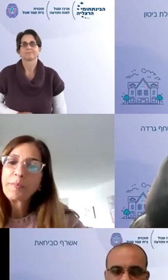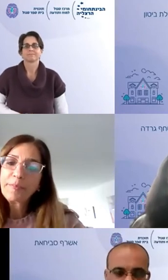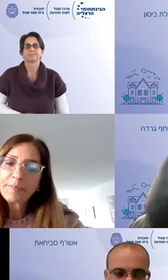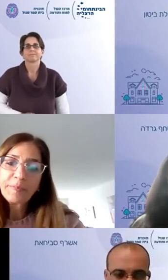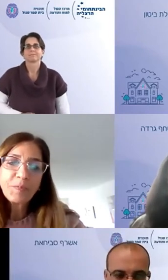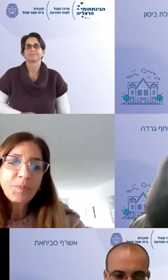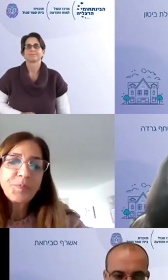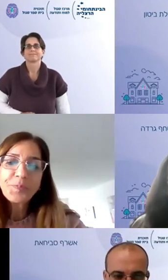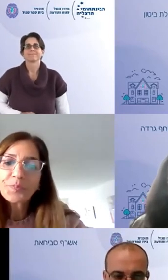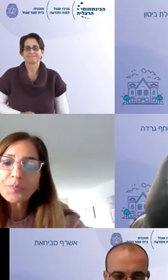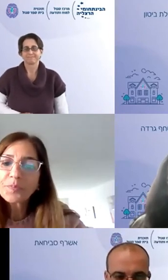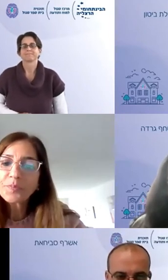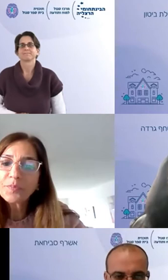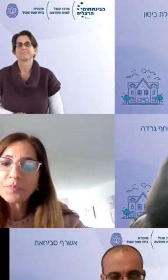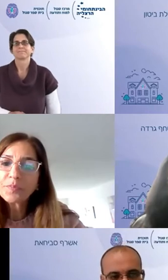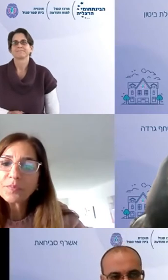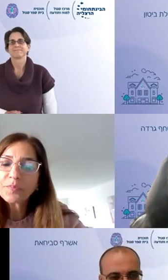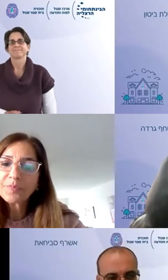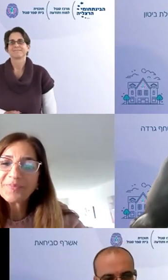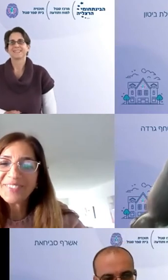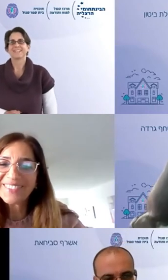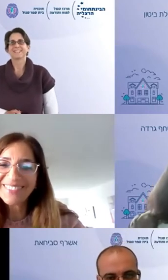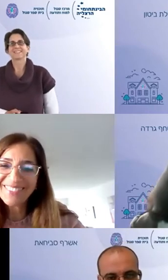ב' עוד שלוש שנים תבואו לתקסיום